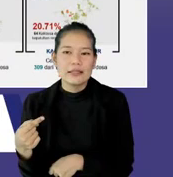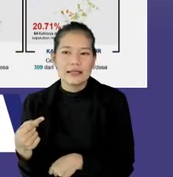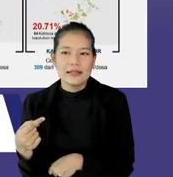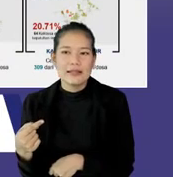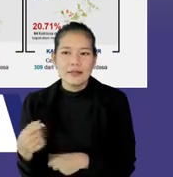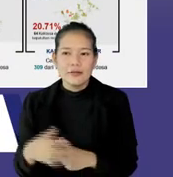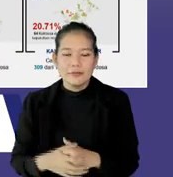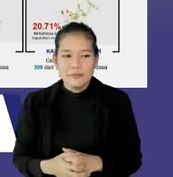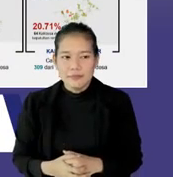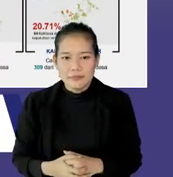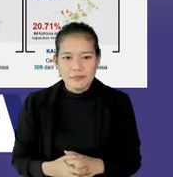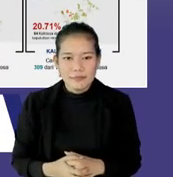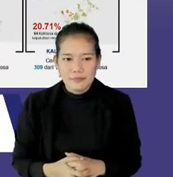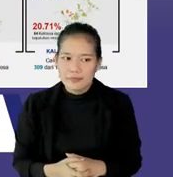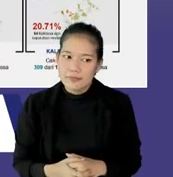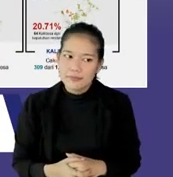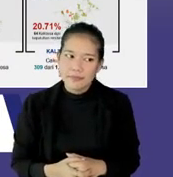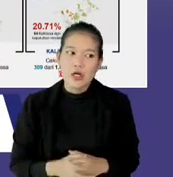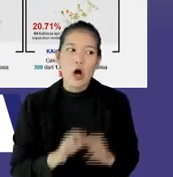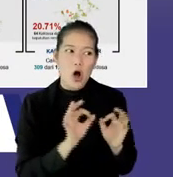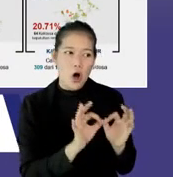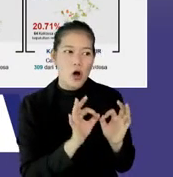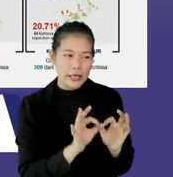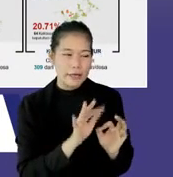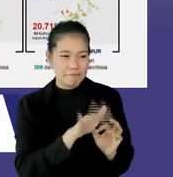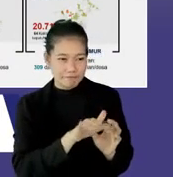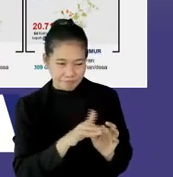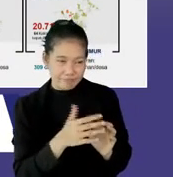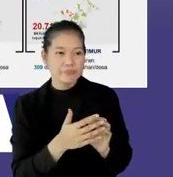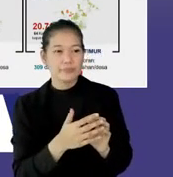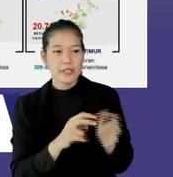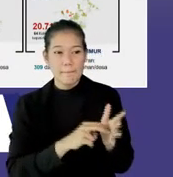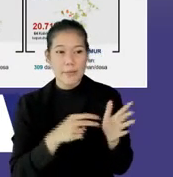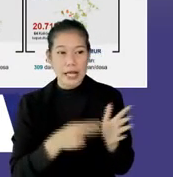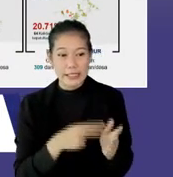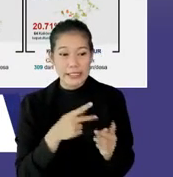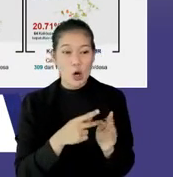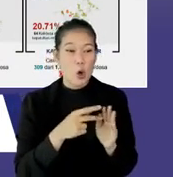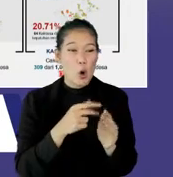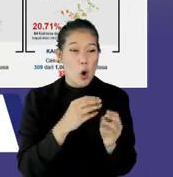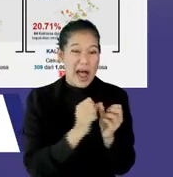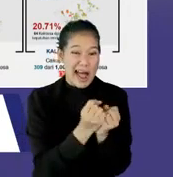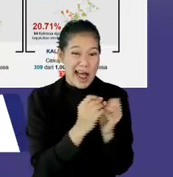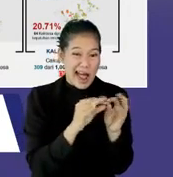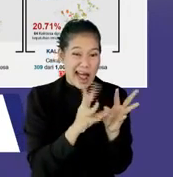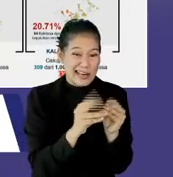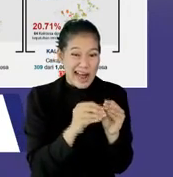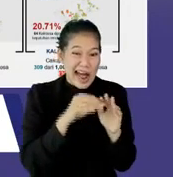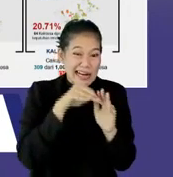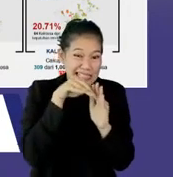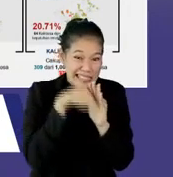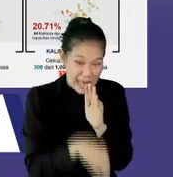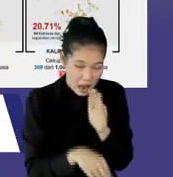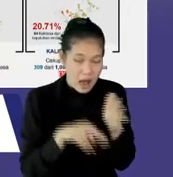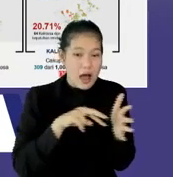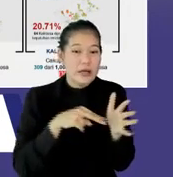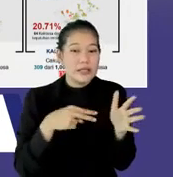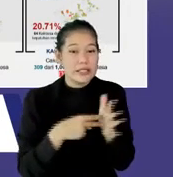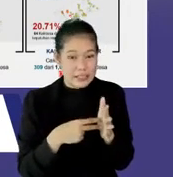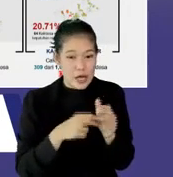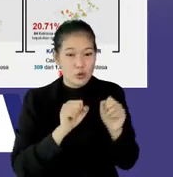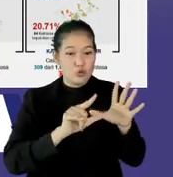ada kontribusi sepertinya. Kita ulang sedikit, dokter Rewi, bahwa kita anggap rendah itu, kalau kepatuhannya itu di bawah